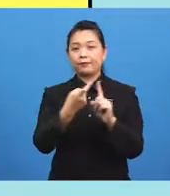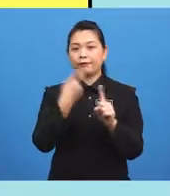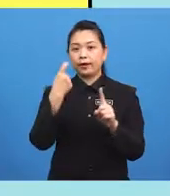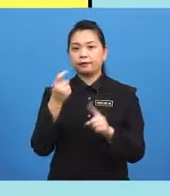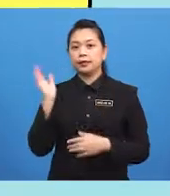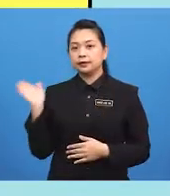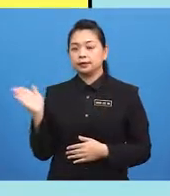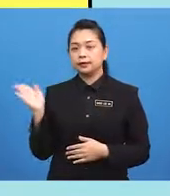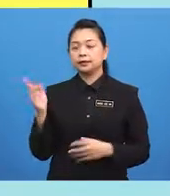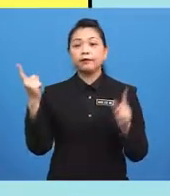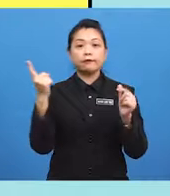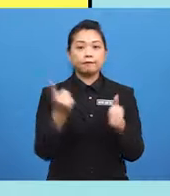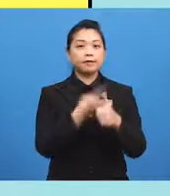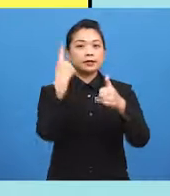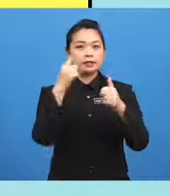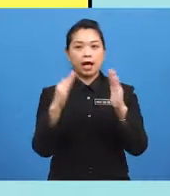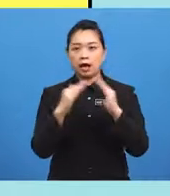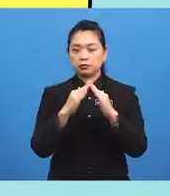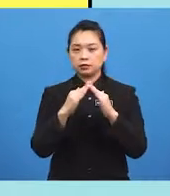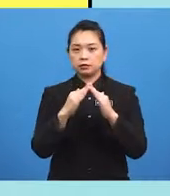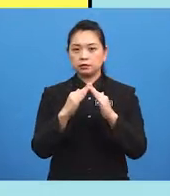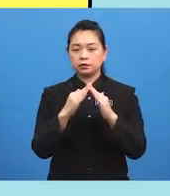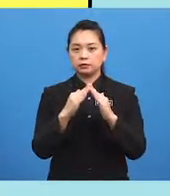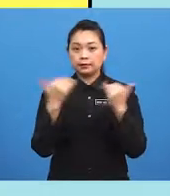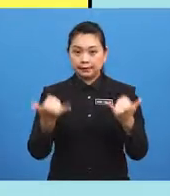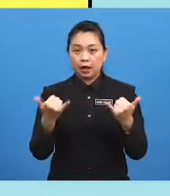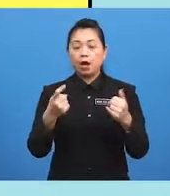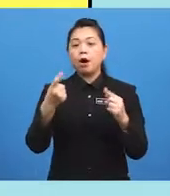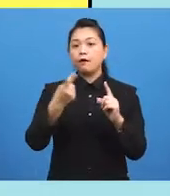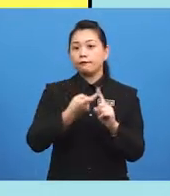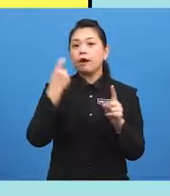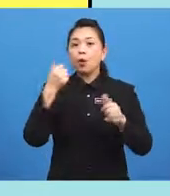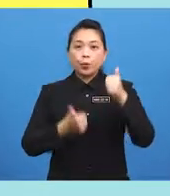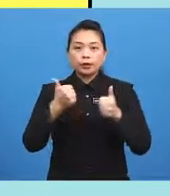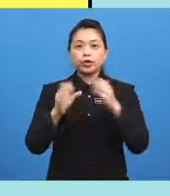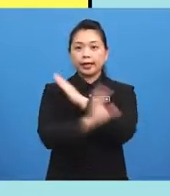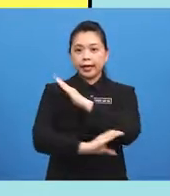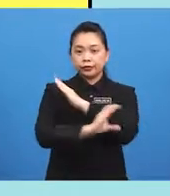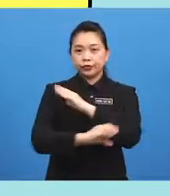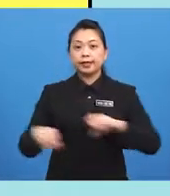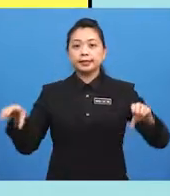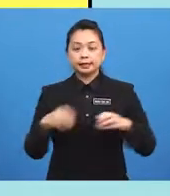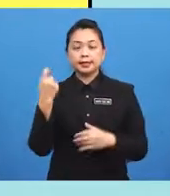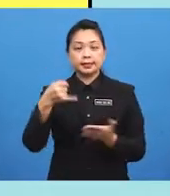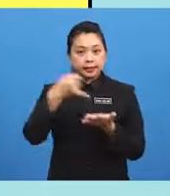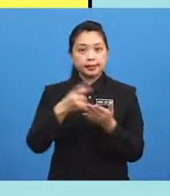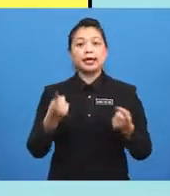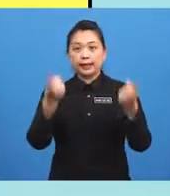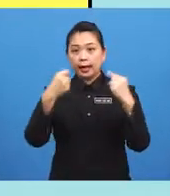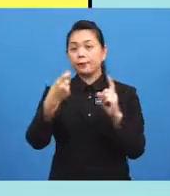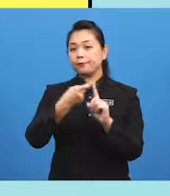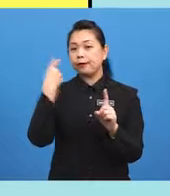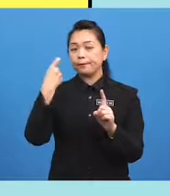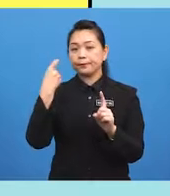This is... ...the first house. Now... ...from which... ...country... ...does it come from?